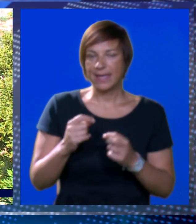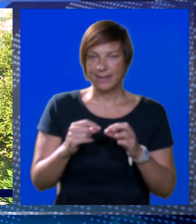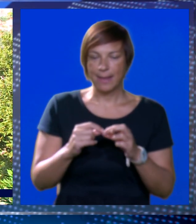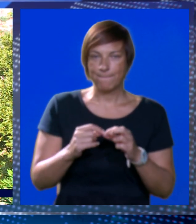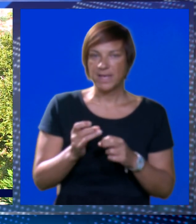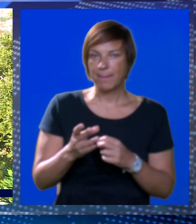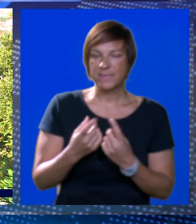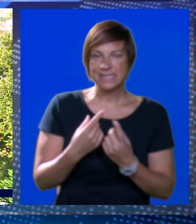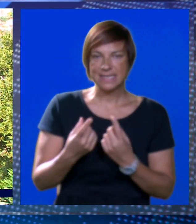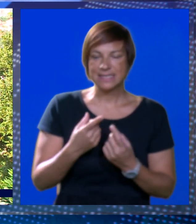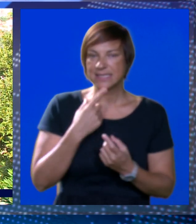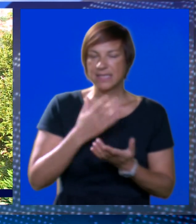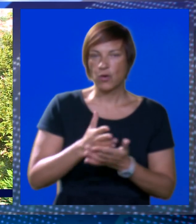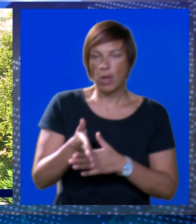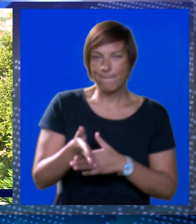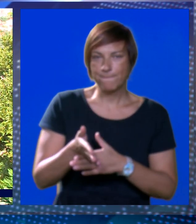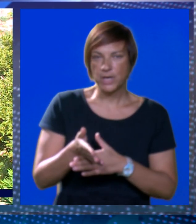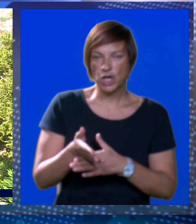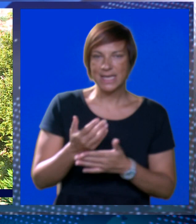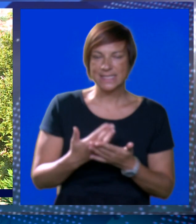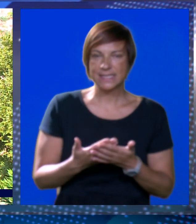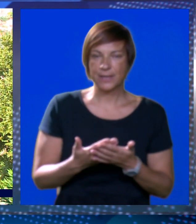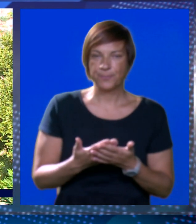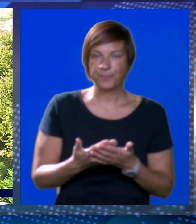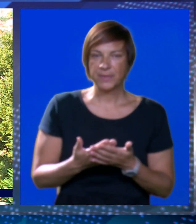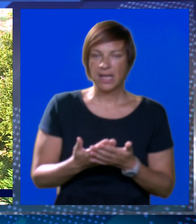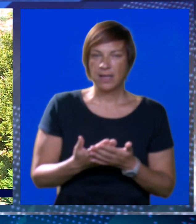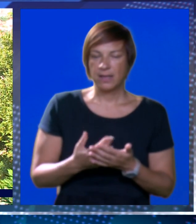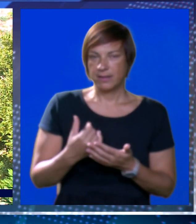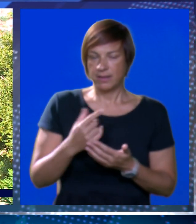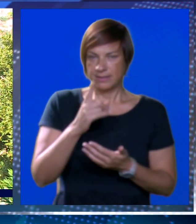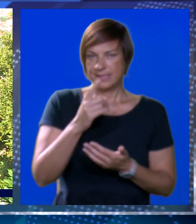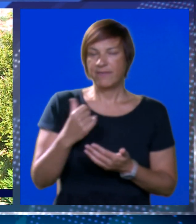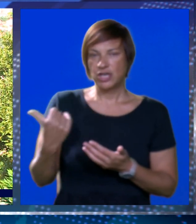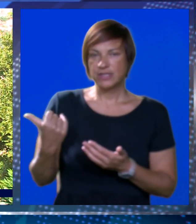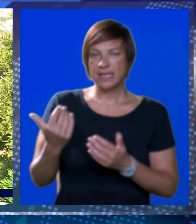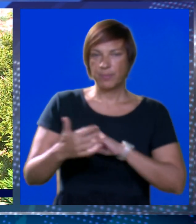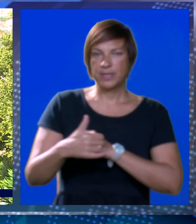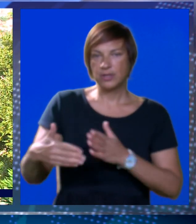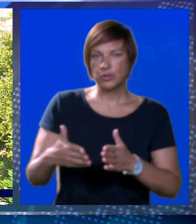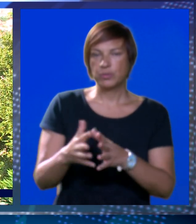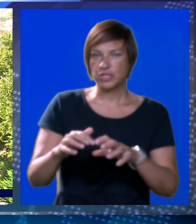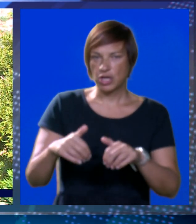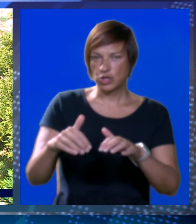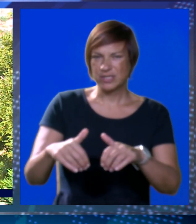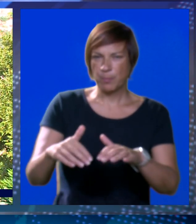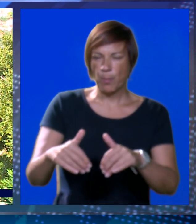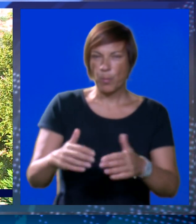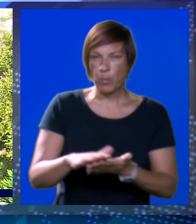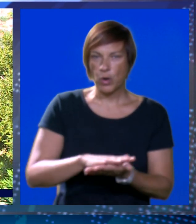brze ceste koja prolazi sjeverozapadnim dijelom župe Dubrovačke kroz polje,